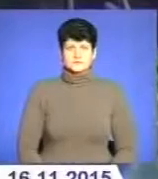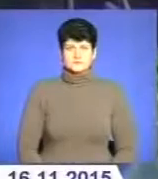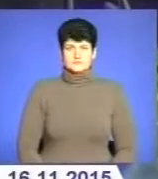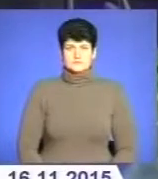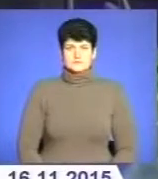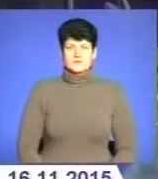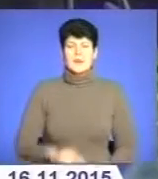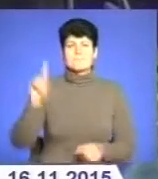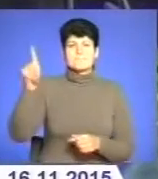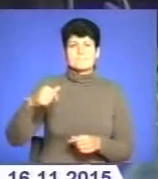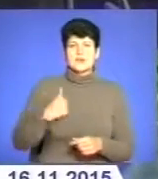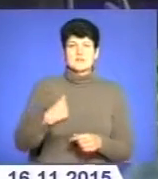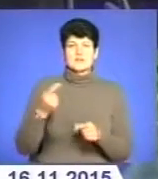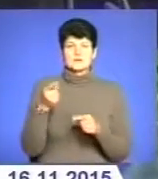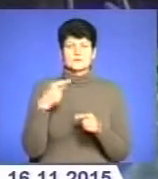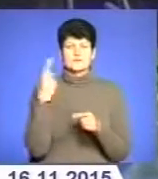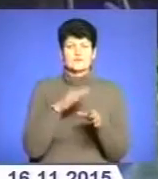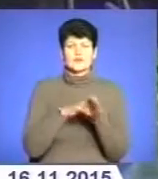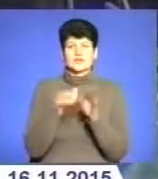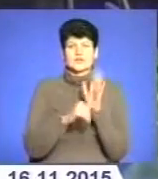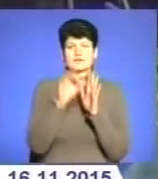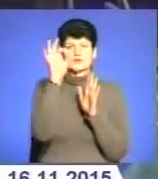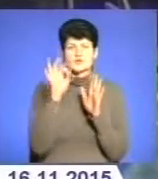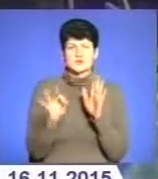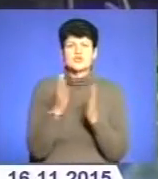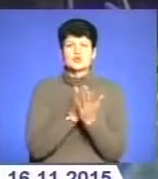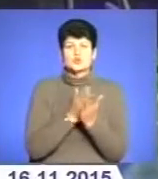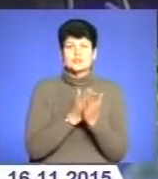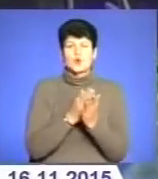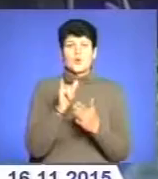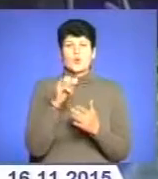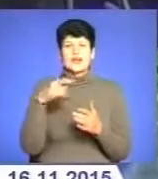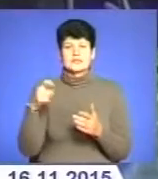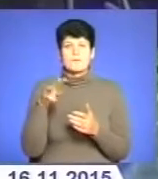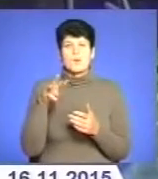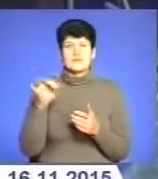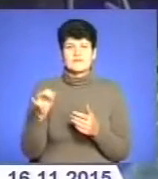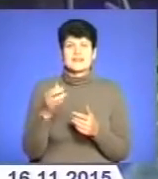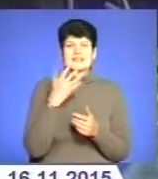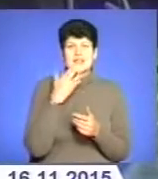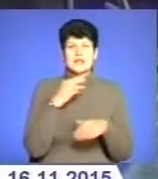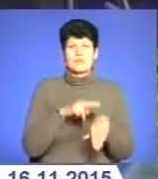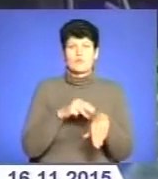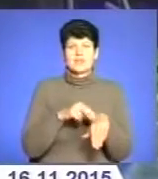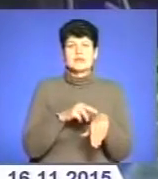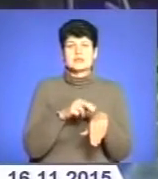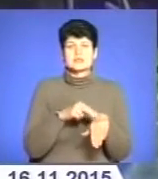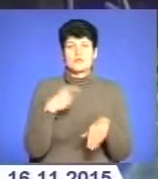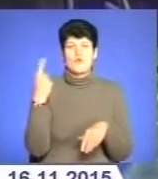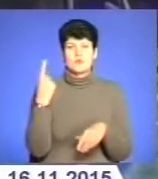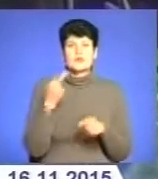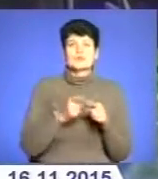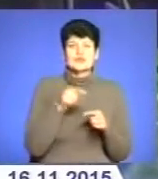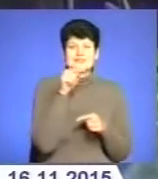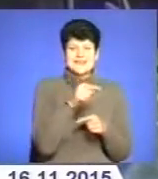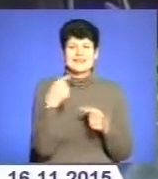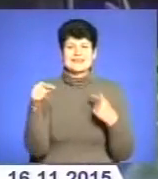Призов на Тернопільщині виконали на 60%. Чи служитимуть ухилянти від мобілізації у Національній поліції області? Про це та інше йшлося